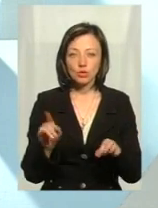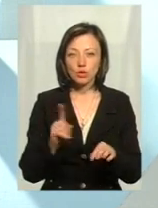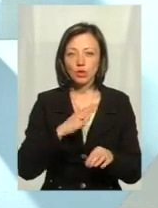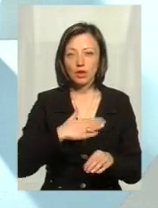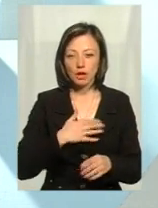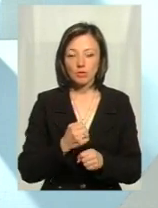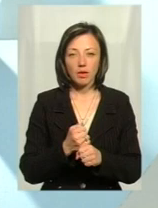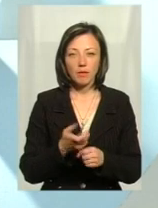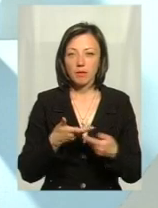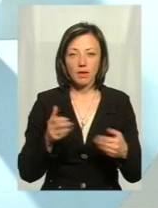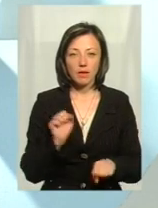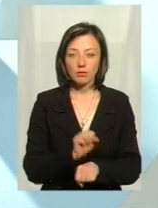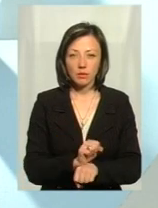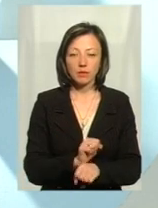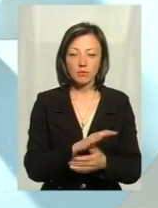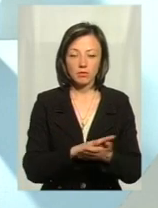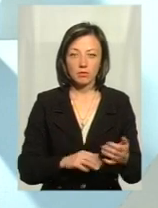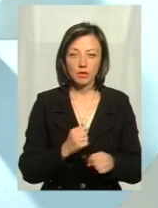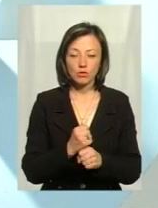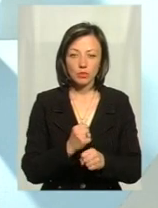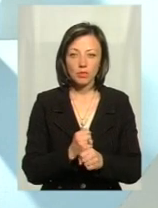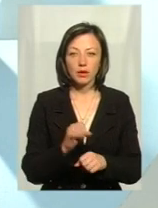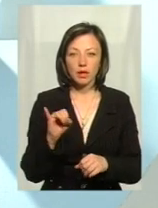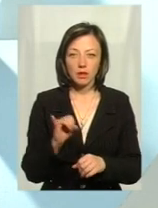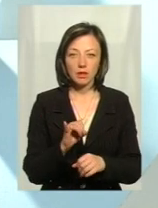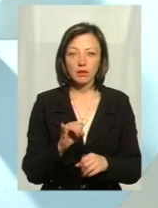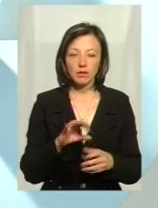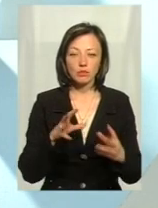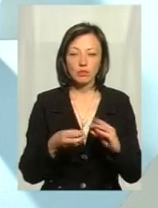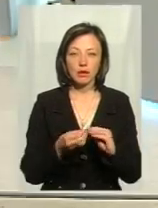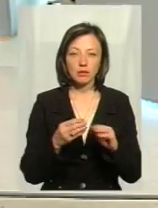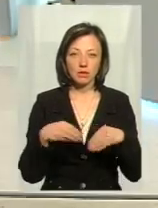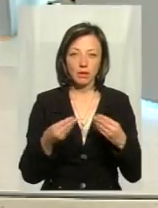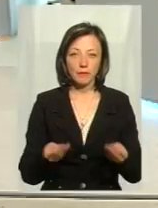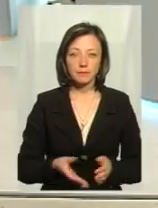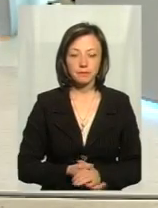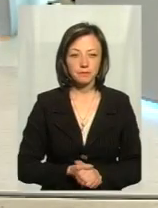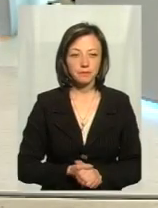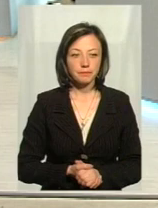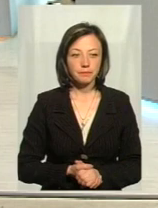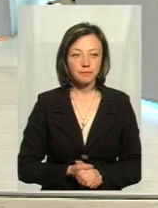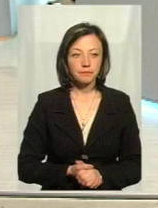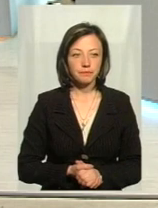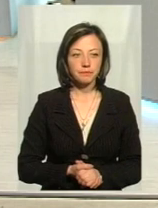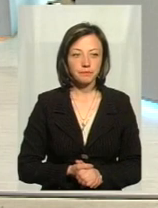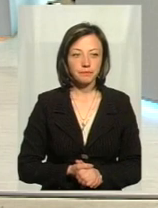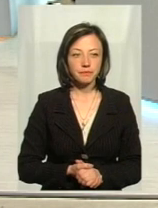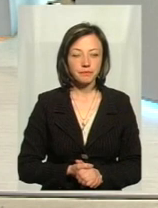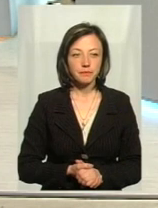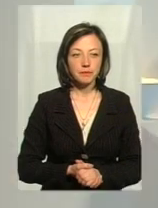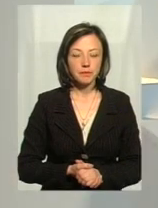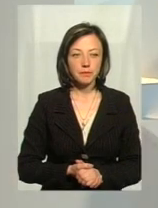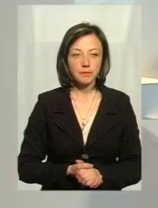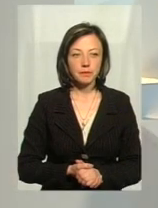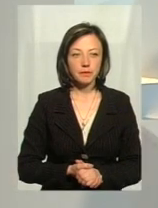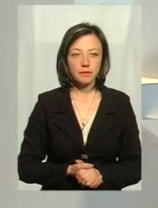що наша робота, що ми не зупиняємось, ми працюємо далі, і воно приносить свої плоди. Ви в чому бачите плоди, пане Руслане?